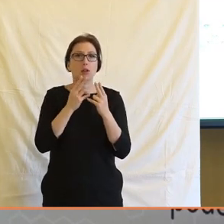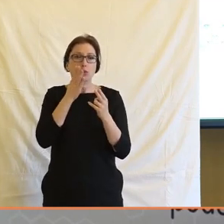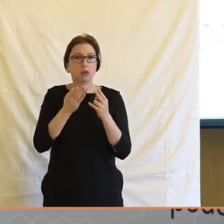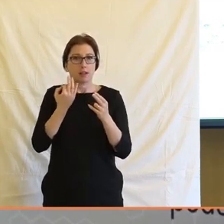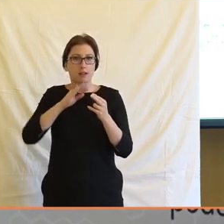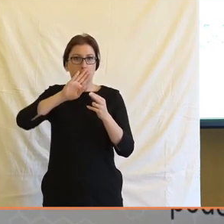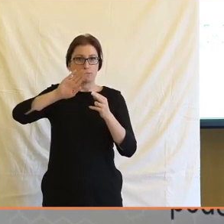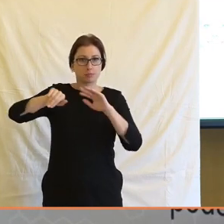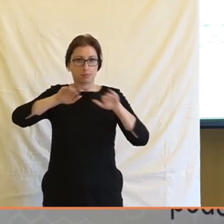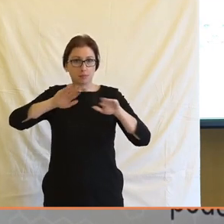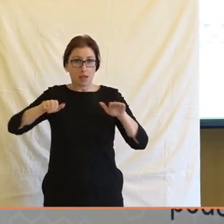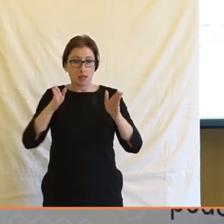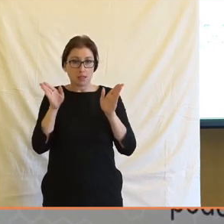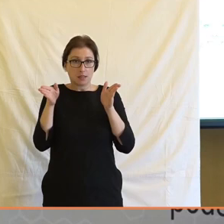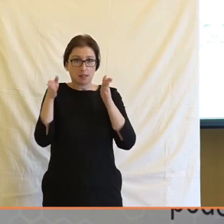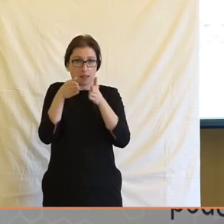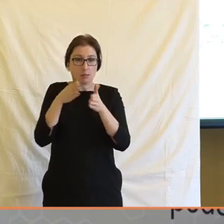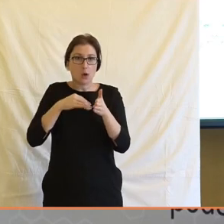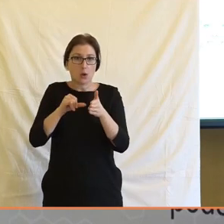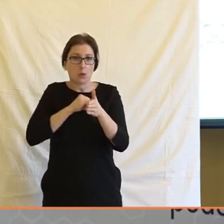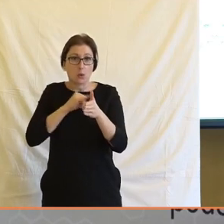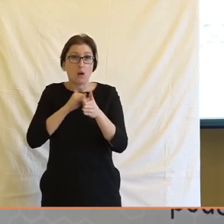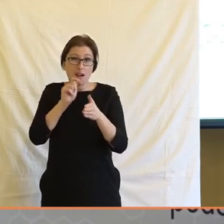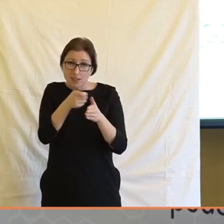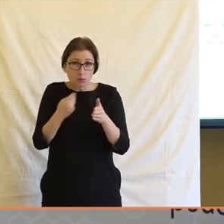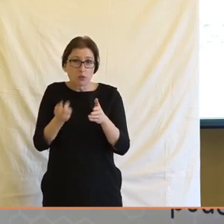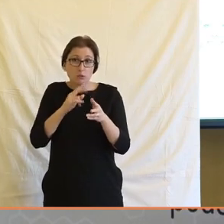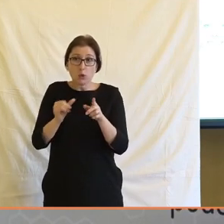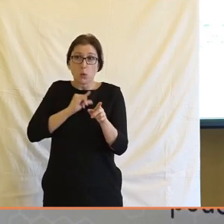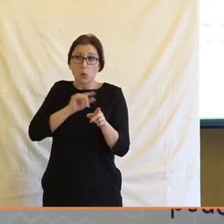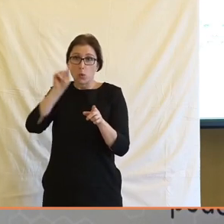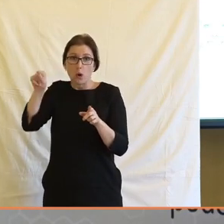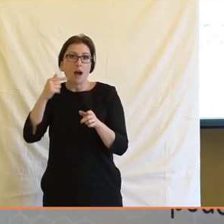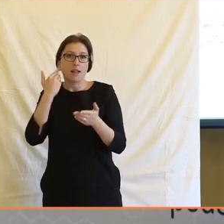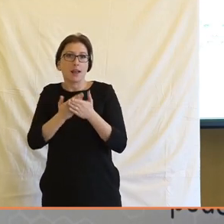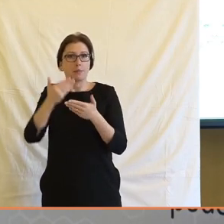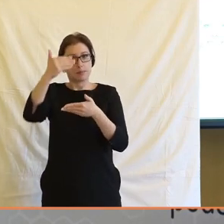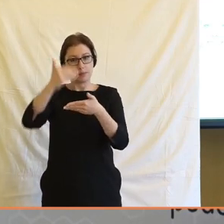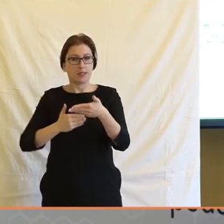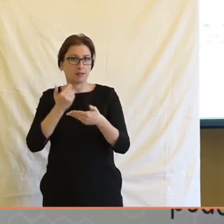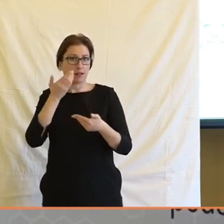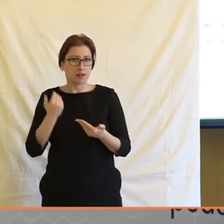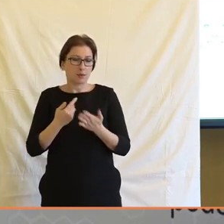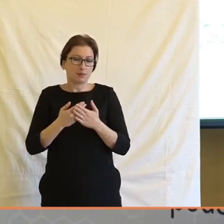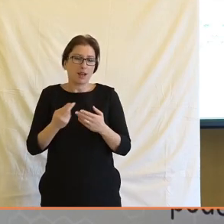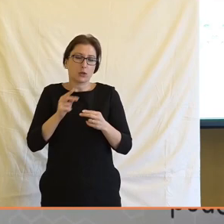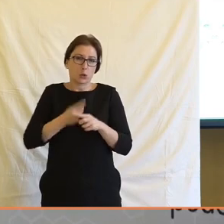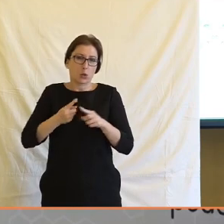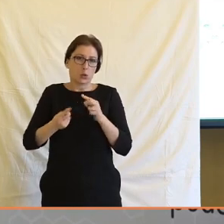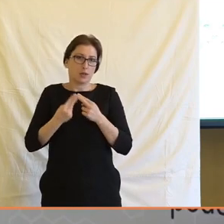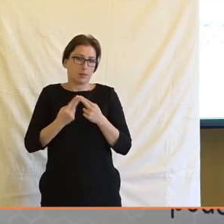nemusí jít vždycky o krok jako správným směrem za mě, takže to je možná taky určitá taková hrozba.